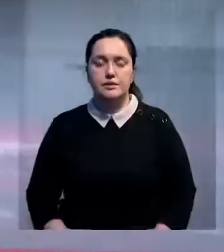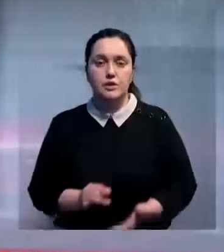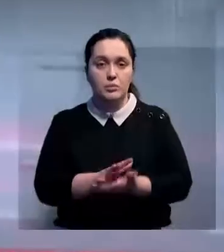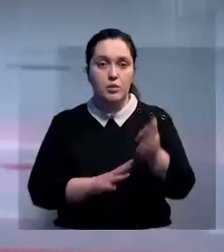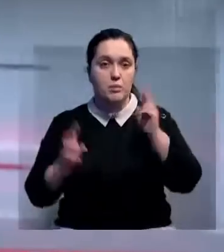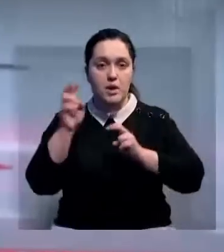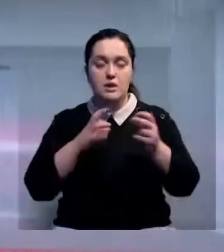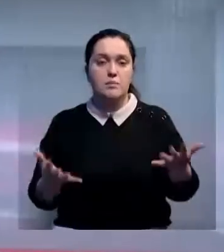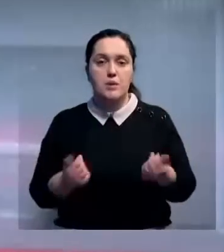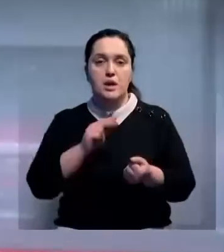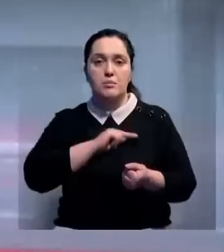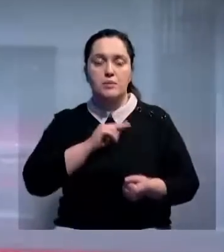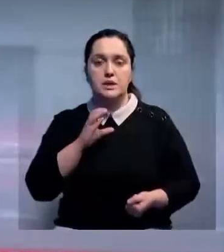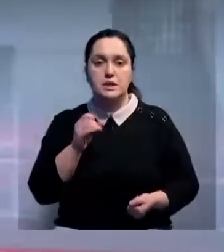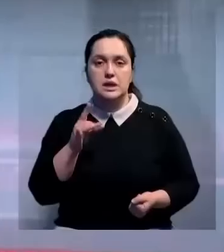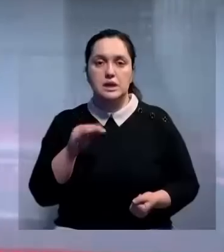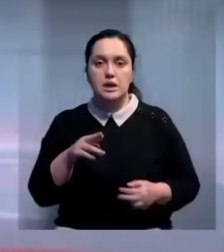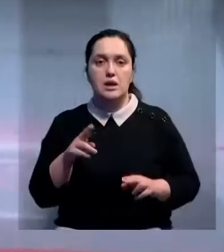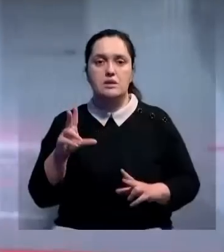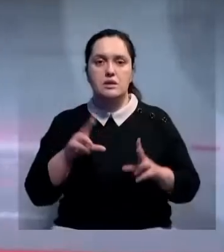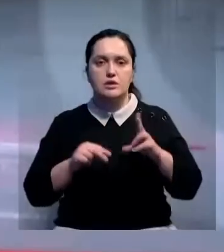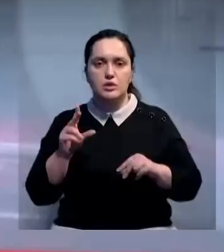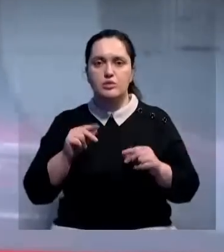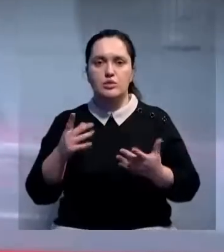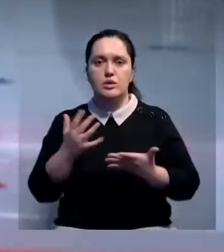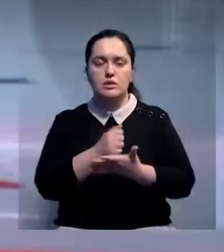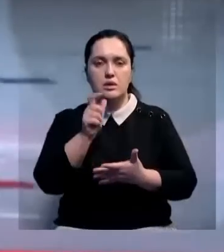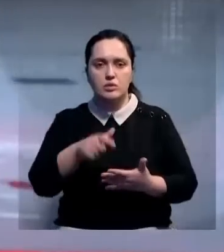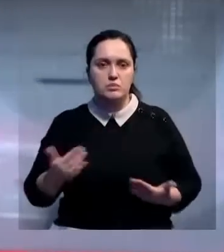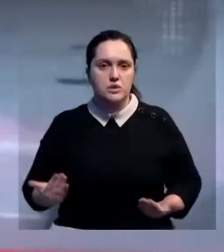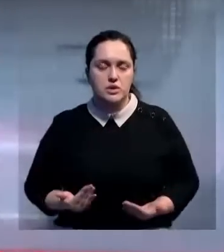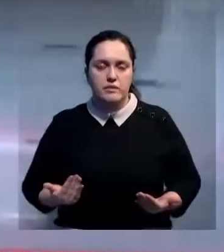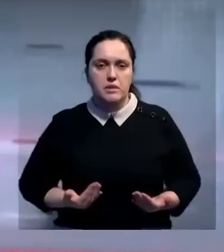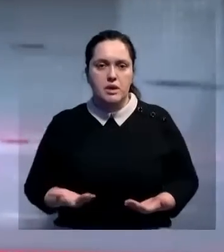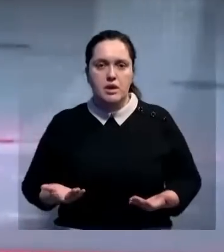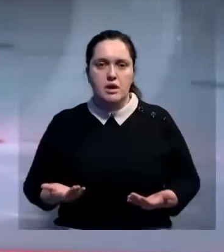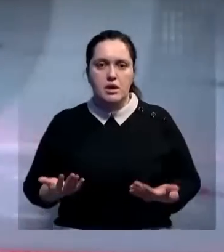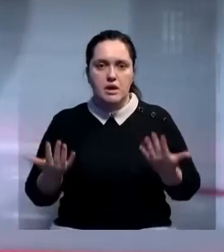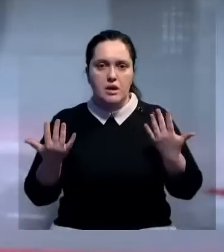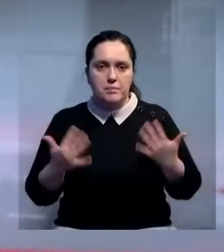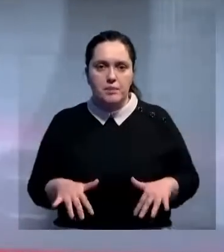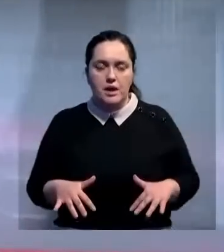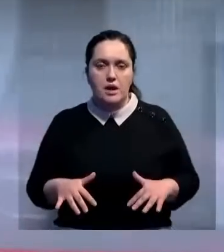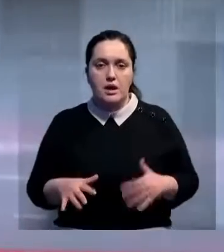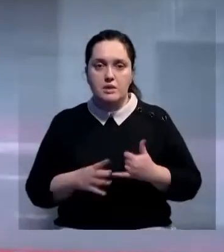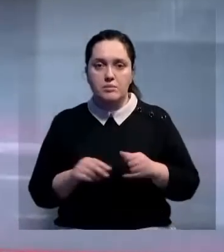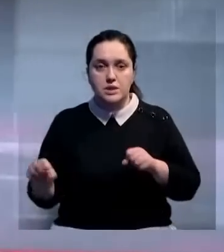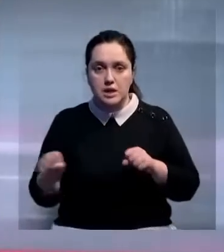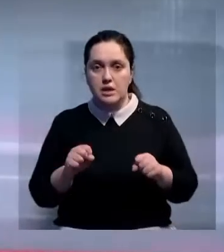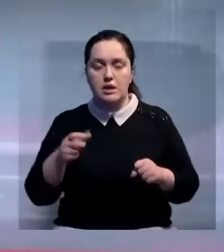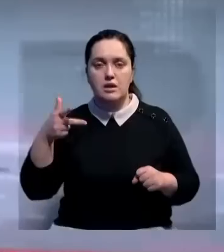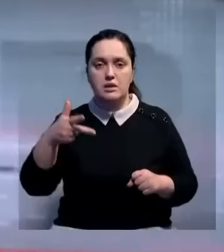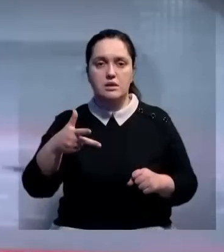Продолжаются поисково-спасательные работы и в Сирии, но надежды на то, что удастся найти людей живыми, угасают. В стране в результате